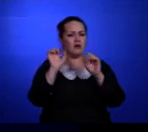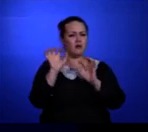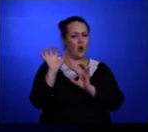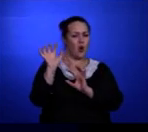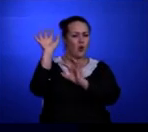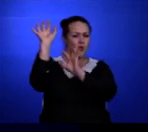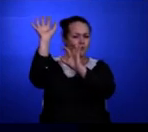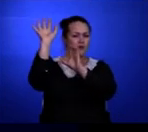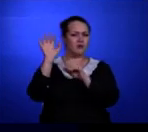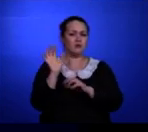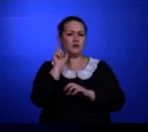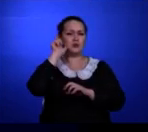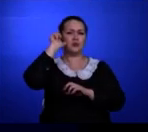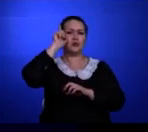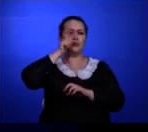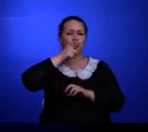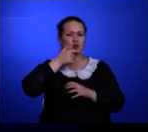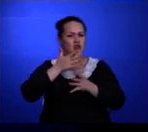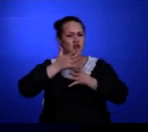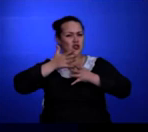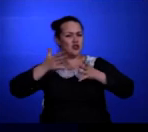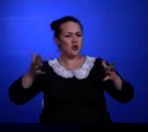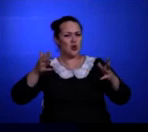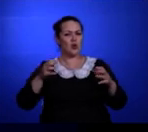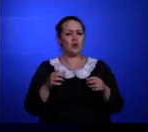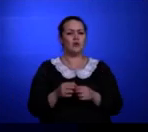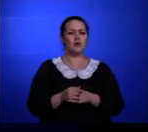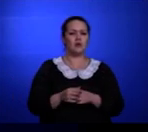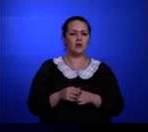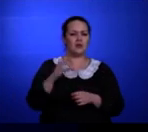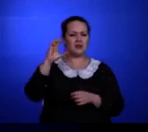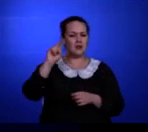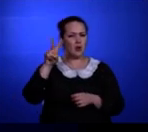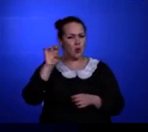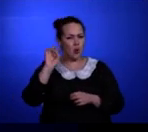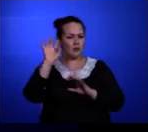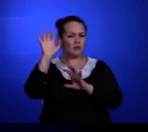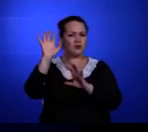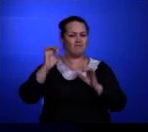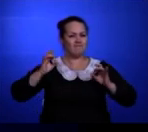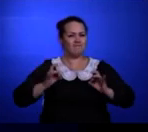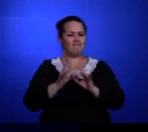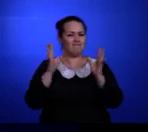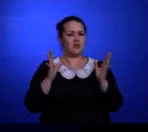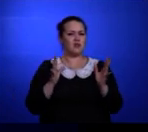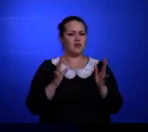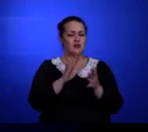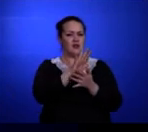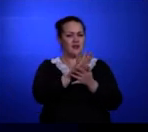По этому долгому и широкому склону с кипающими черными всплесками взрывов двигались